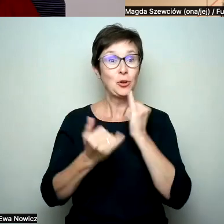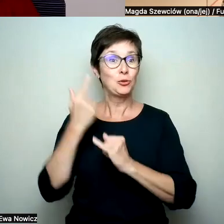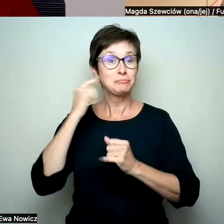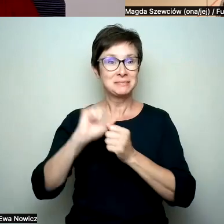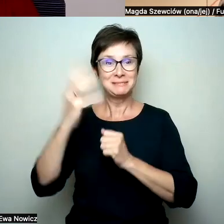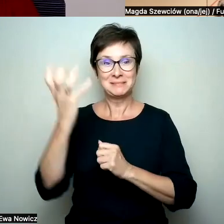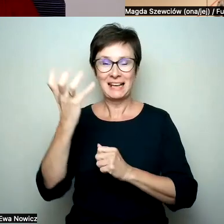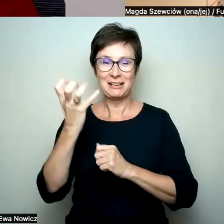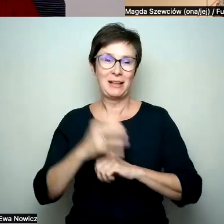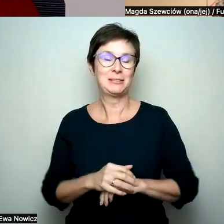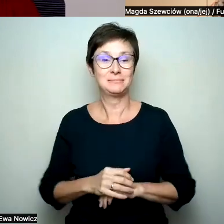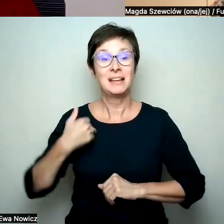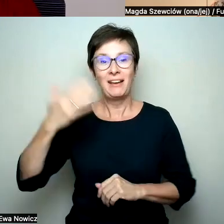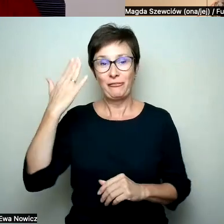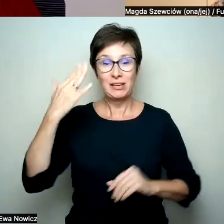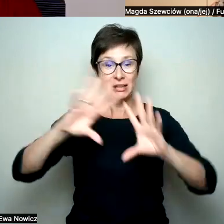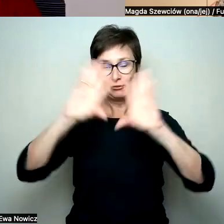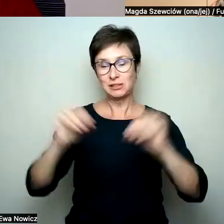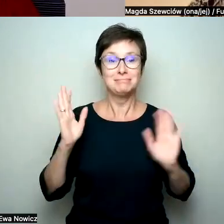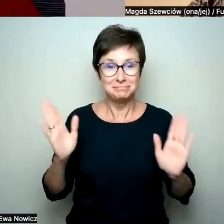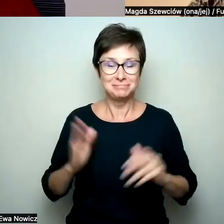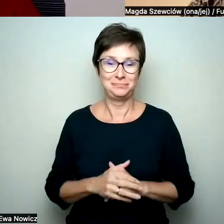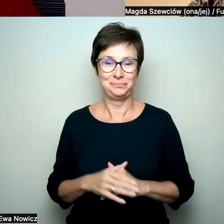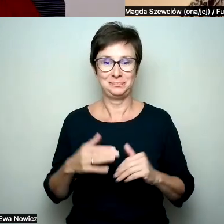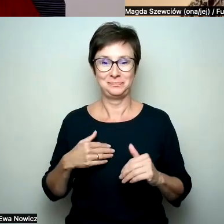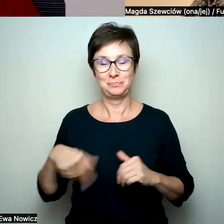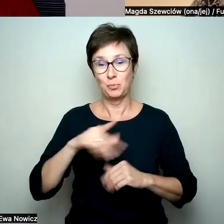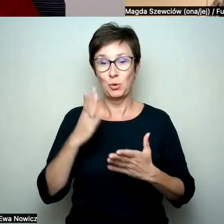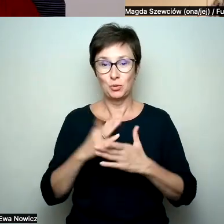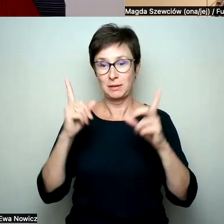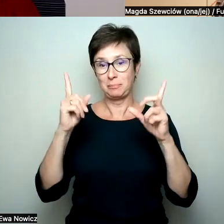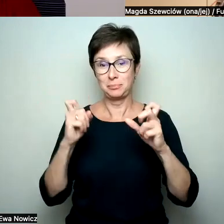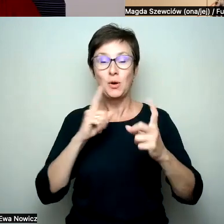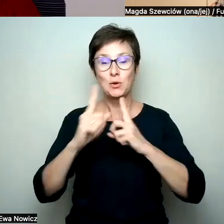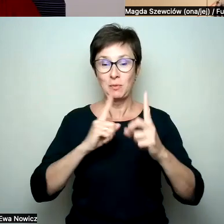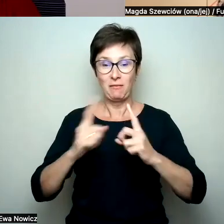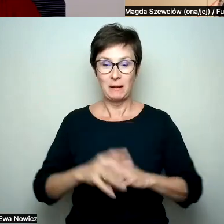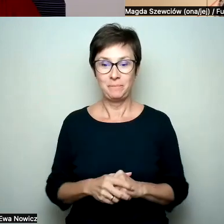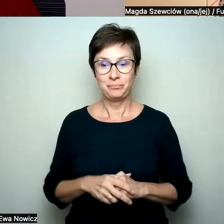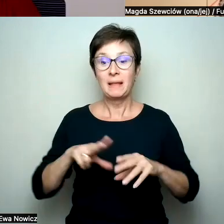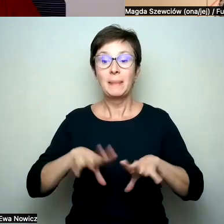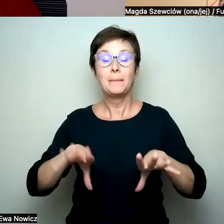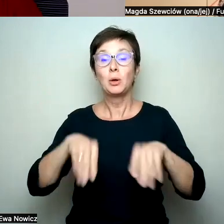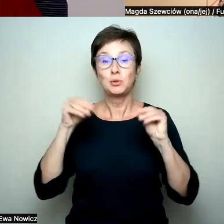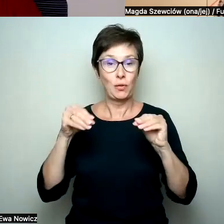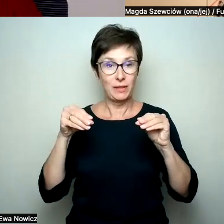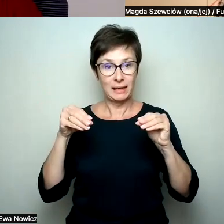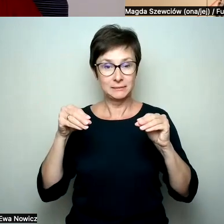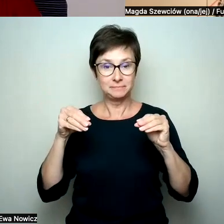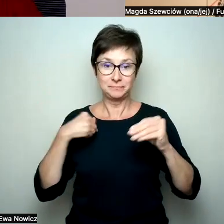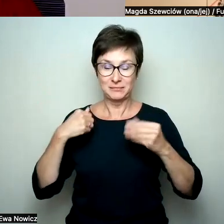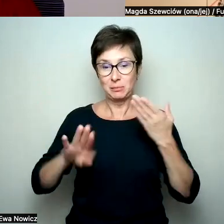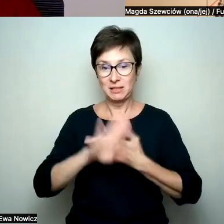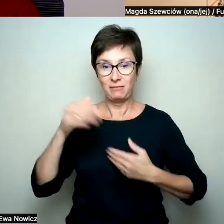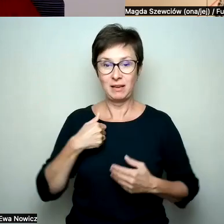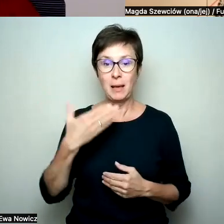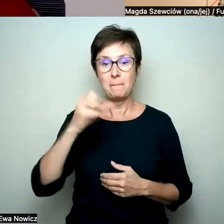Więc witam wszystkich bardzo serdecznie. My już sobie zaczniemy rozmowę. Na sam początek przedstawię się.